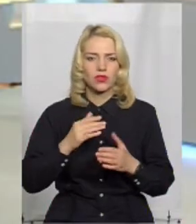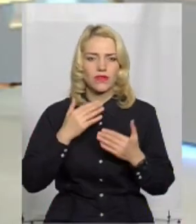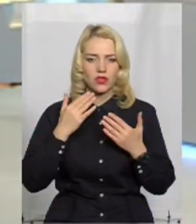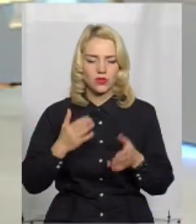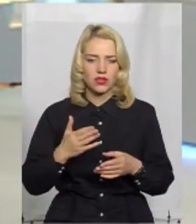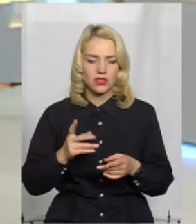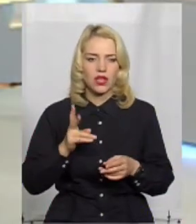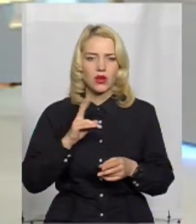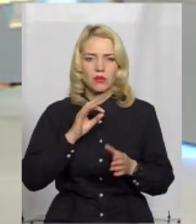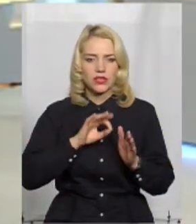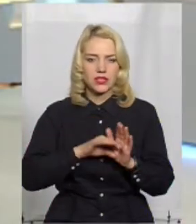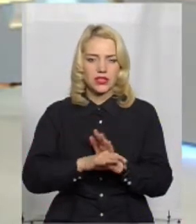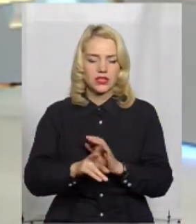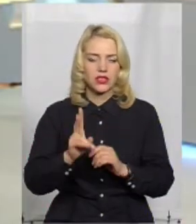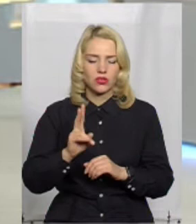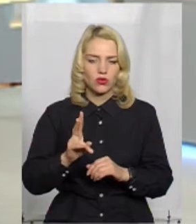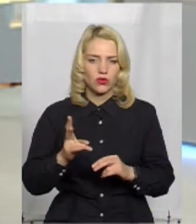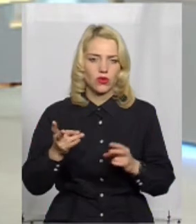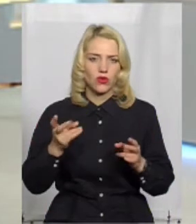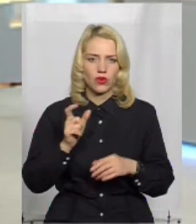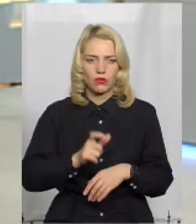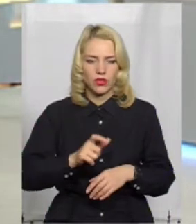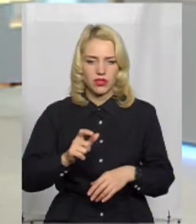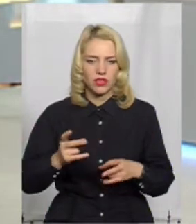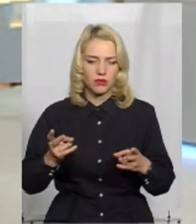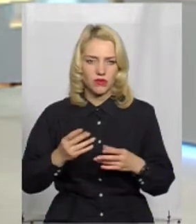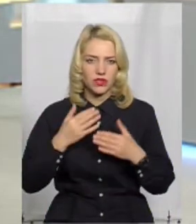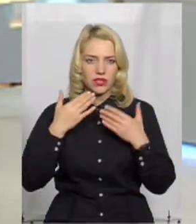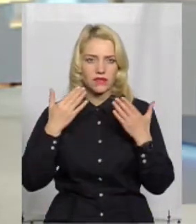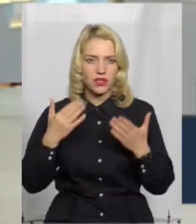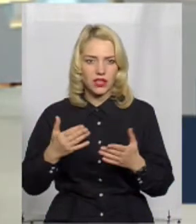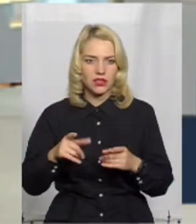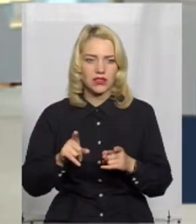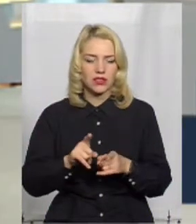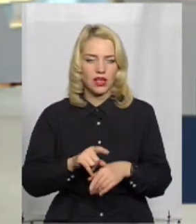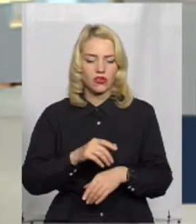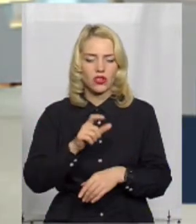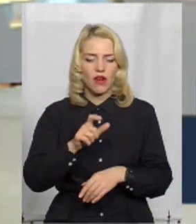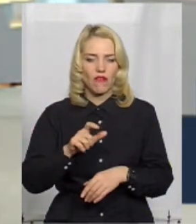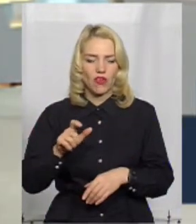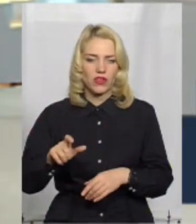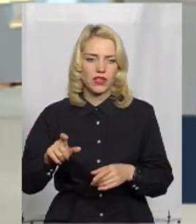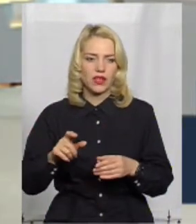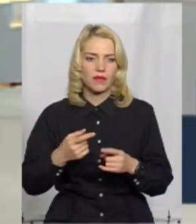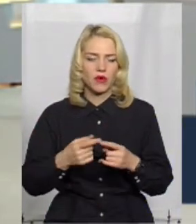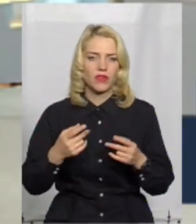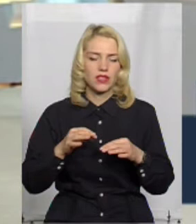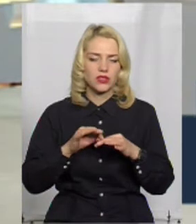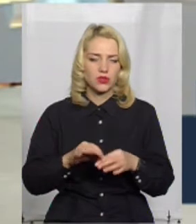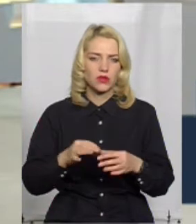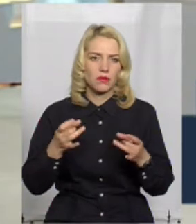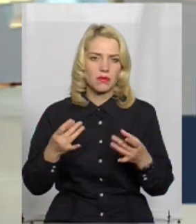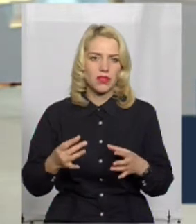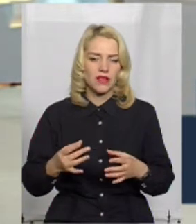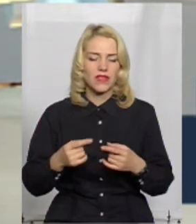підказати, до кого саме громадяни мають звертатися. Також вони вносять, скажімо, такий превентивний характер